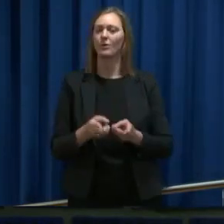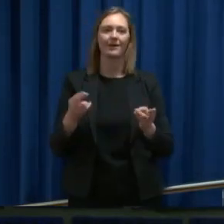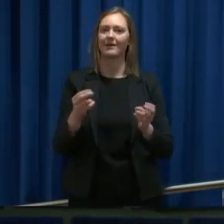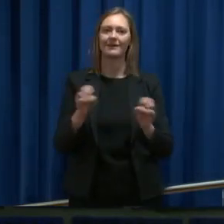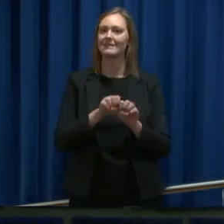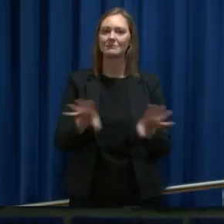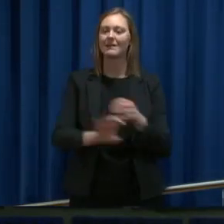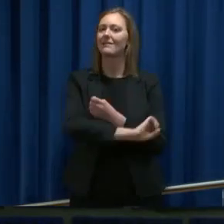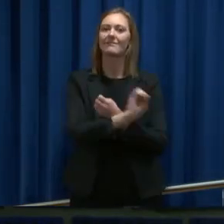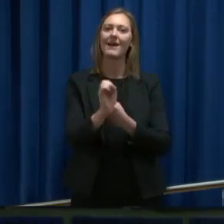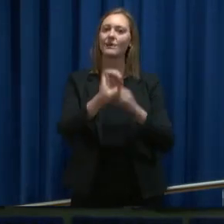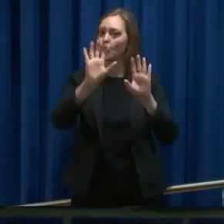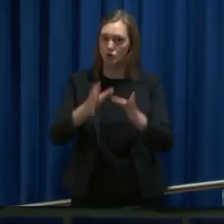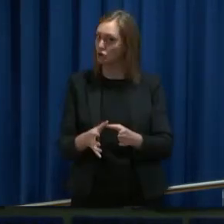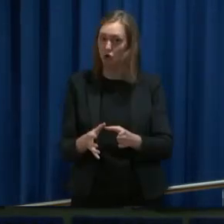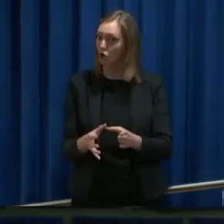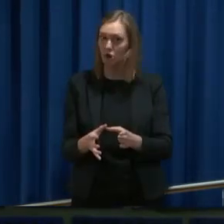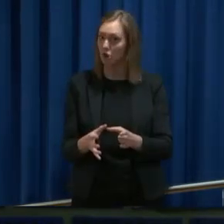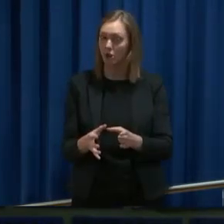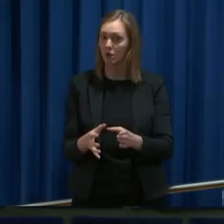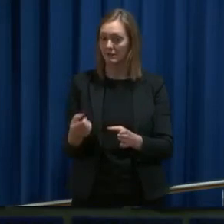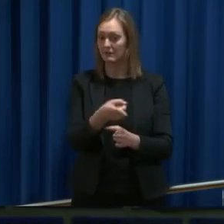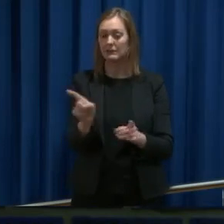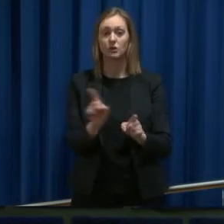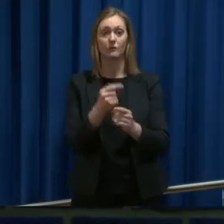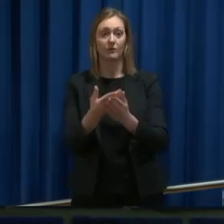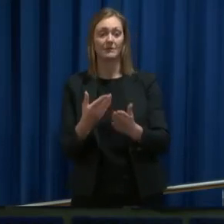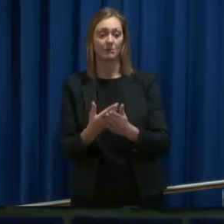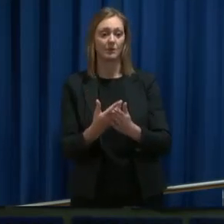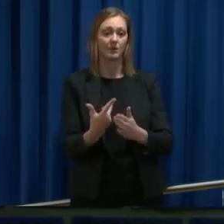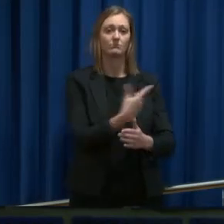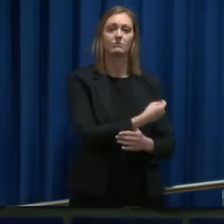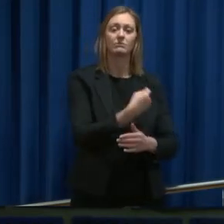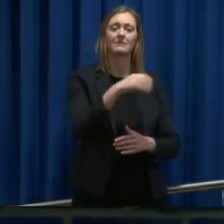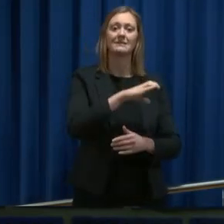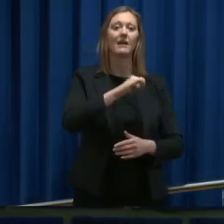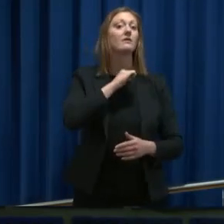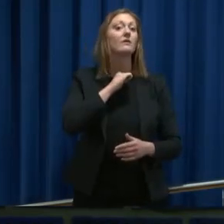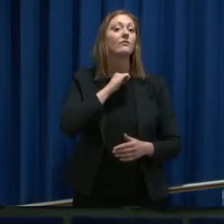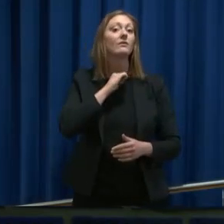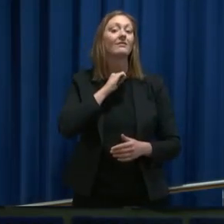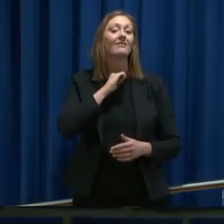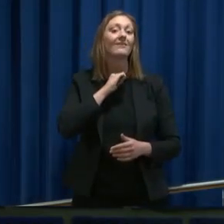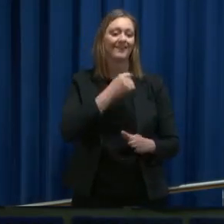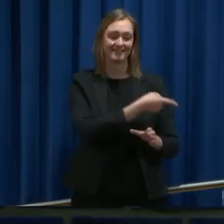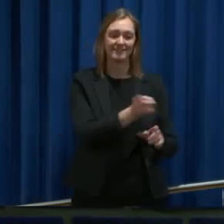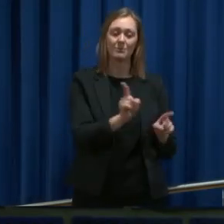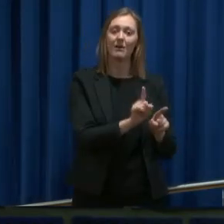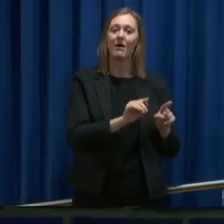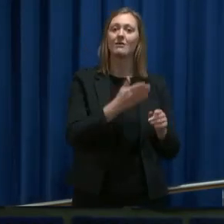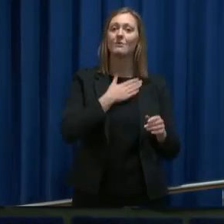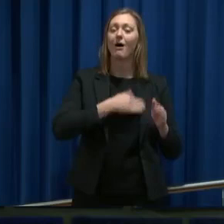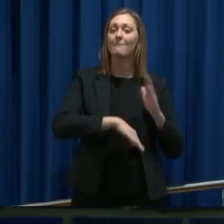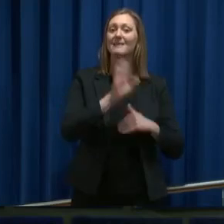for helsepersoneller, som da for eksempel setter selvgift til de pasientene som har det svakeste immunforsvaret.